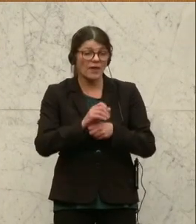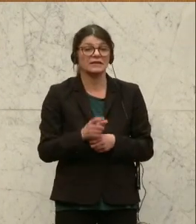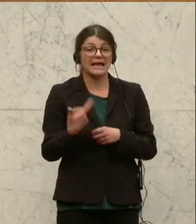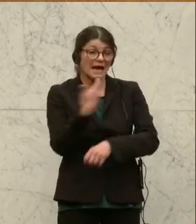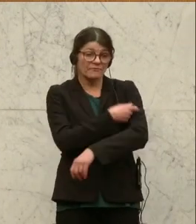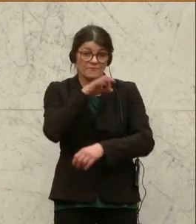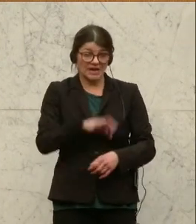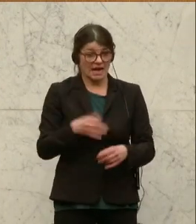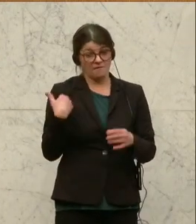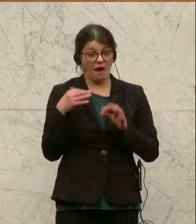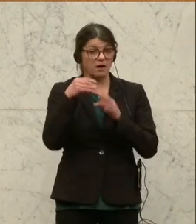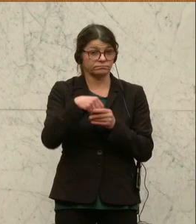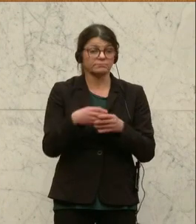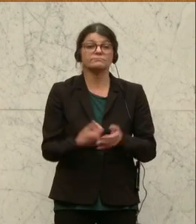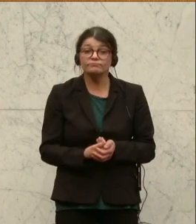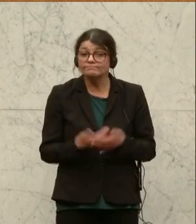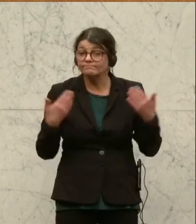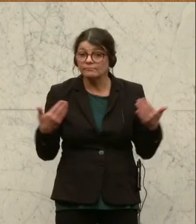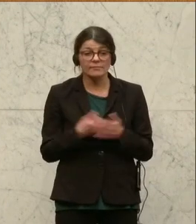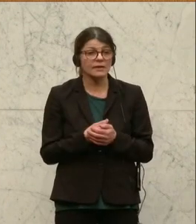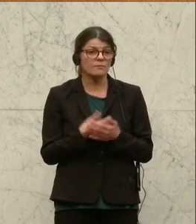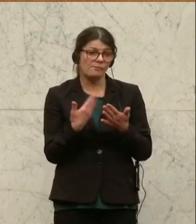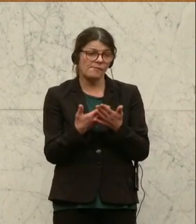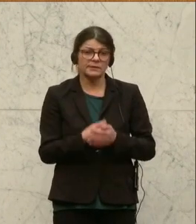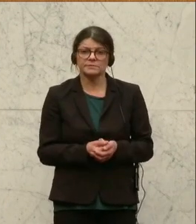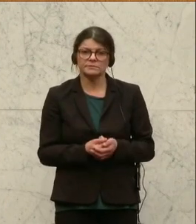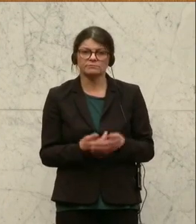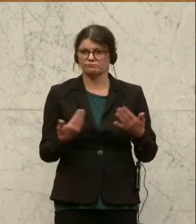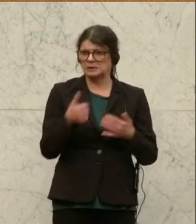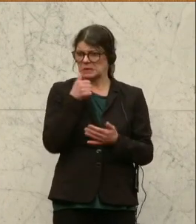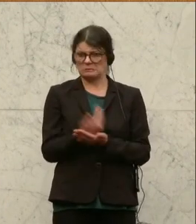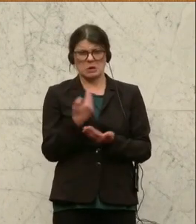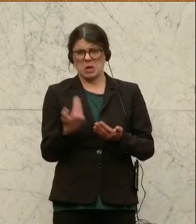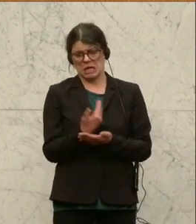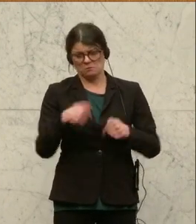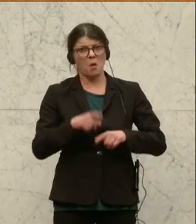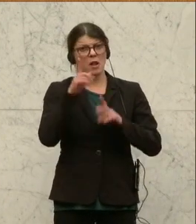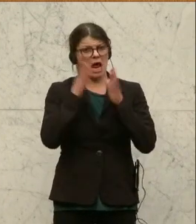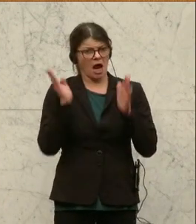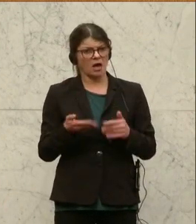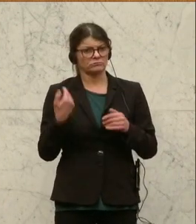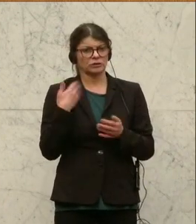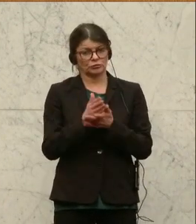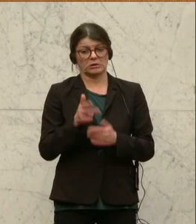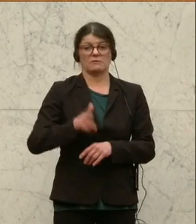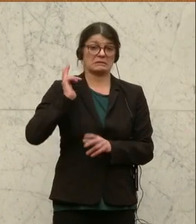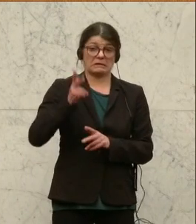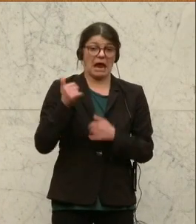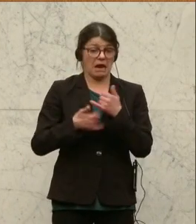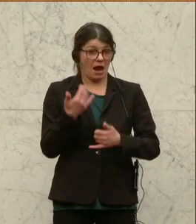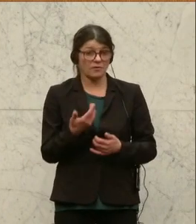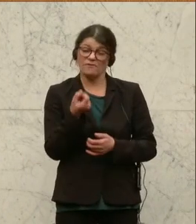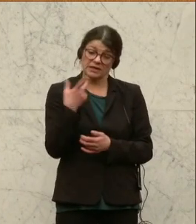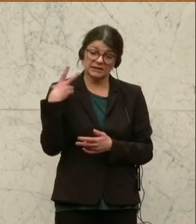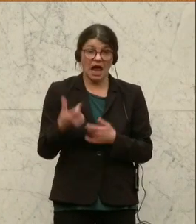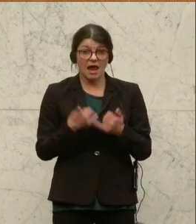-Impfpflicht beschäftigt, in dem Sinn jetzt nichts Neues mehr hier im Hohen Haus. Wir beschäftigen uns ja seit über drei Jahren eigentlich oder seit bald